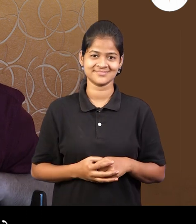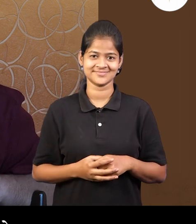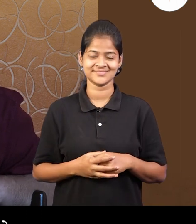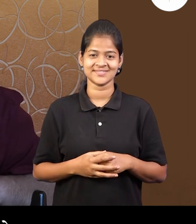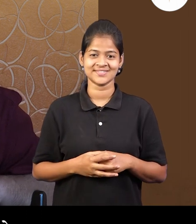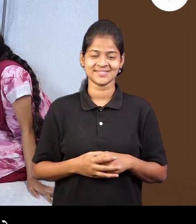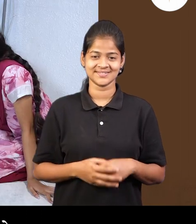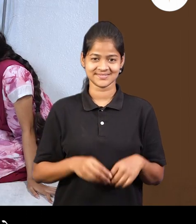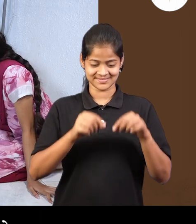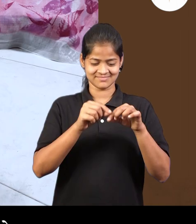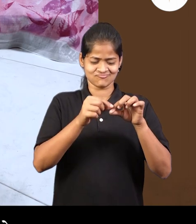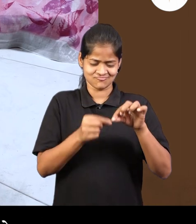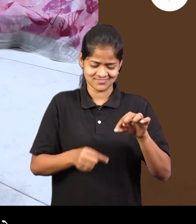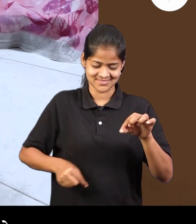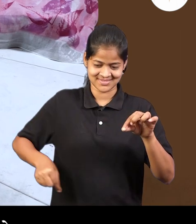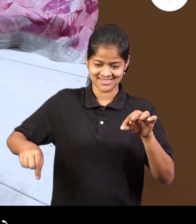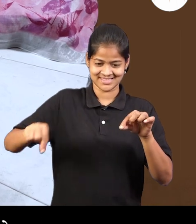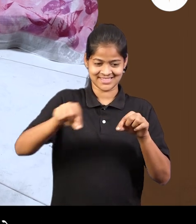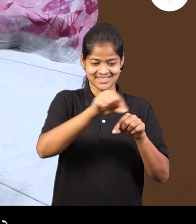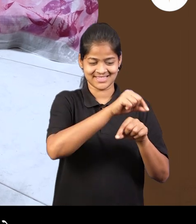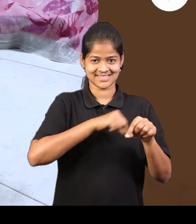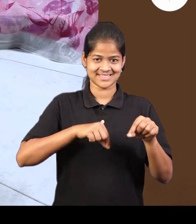हाणी गोल फिरुआई चो